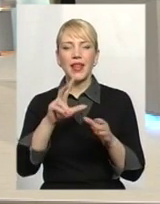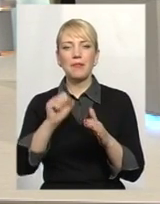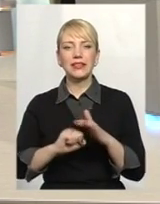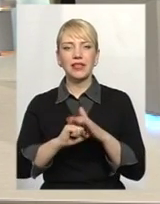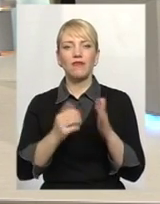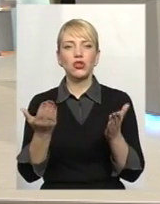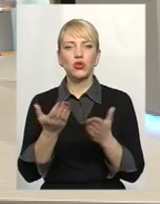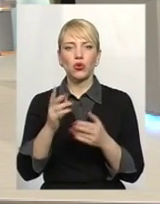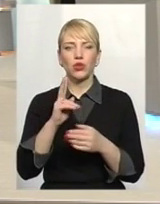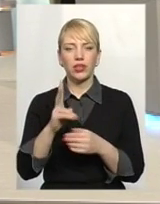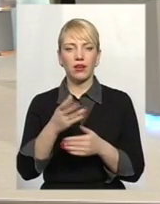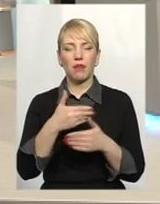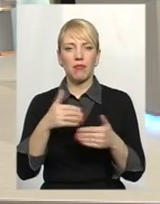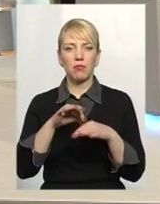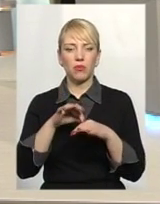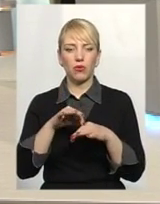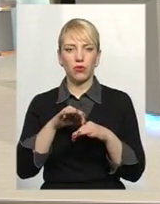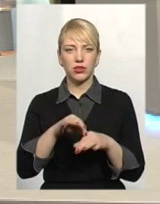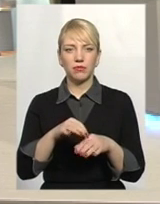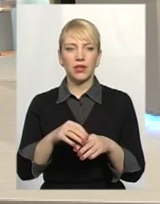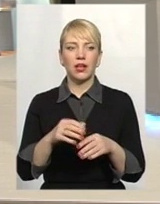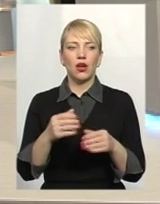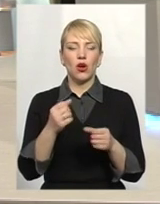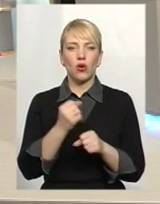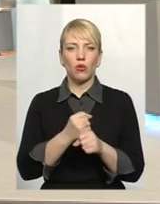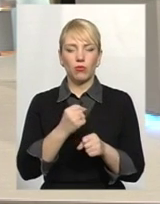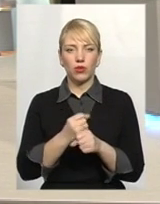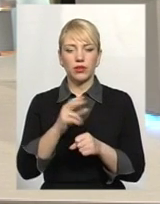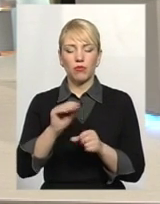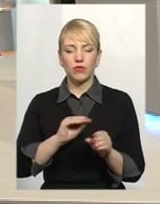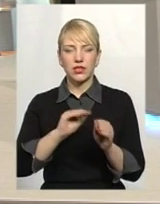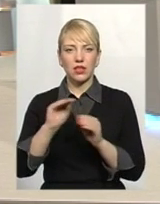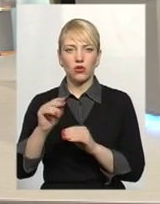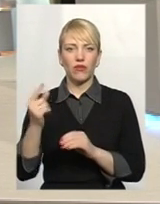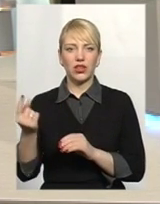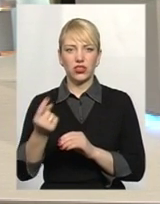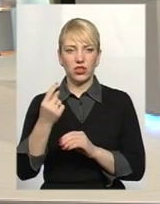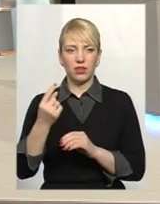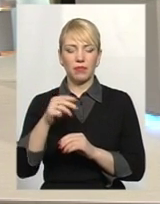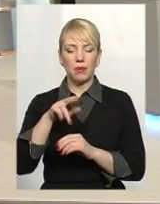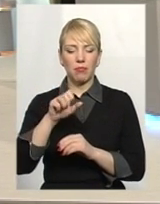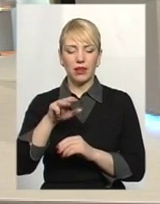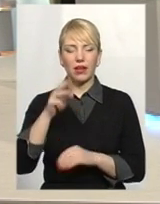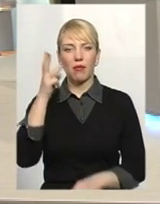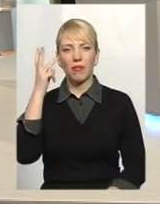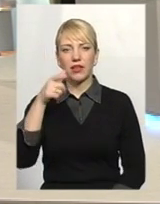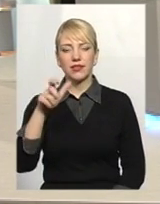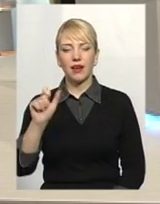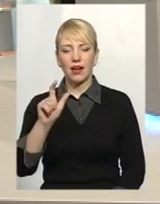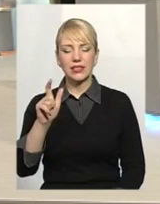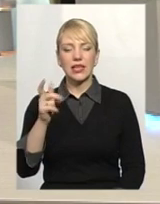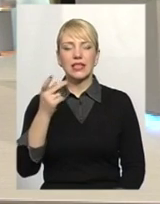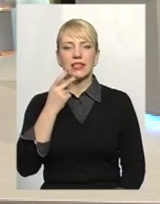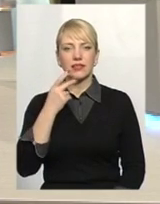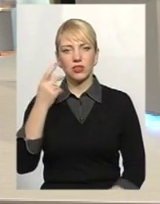і як ми приводимо певні види робіт по встановленню цих лічильників. І ПАЦ «Хмельний ЗАЗ» хоче завжди зрозуміння віднести до нашого